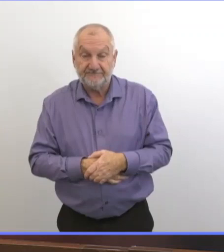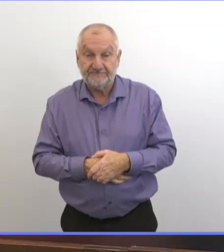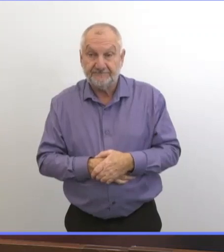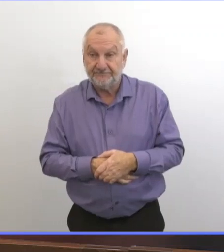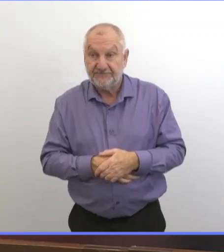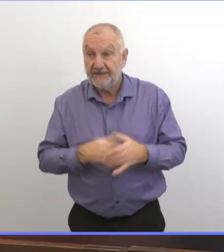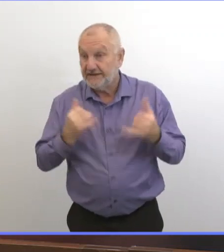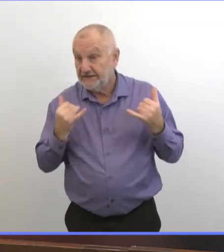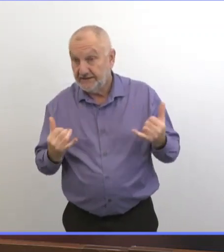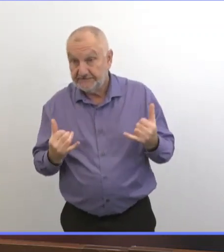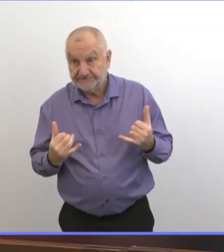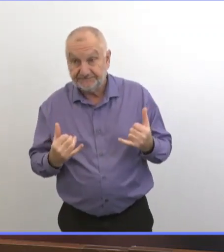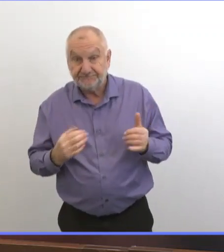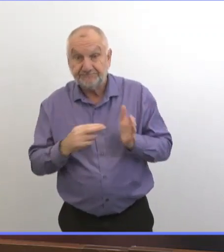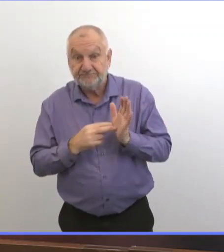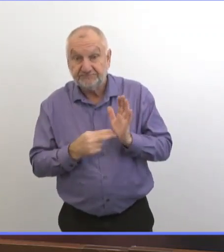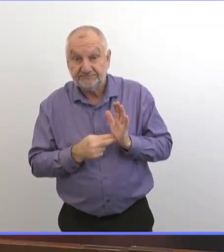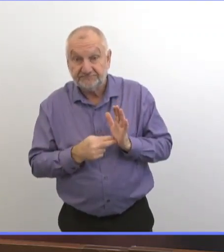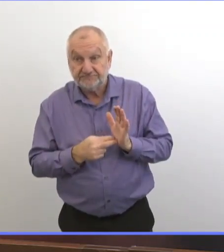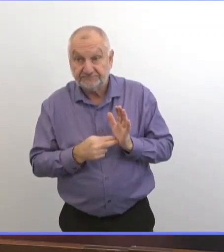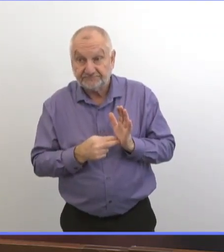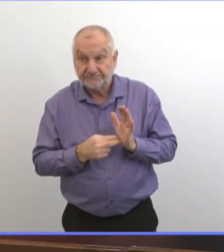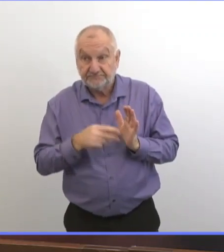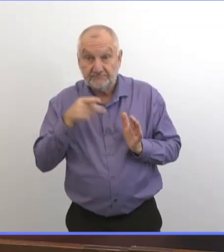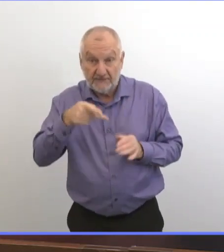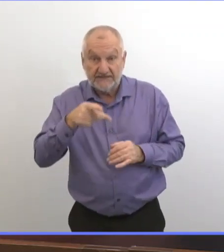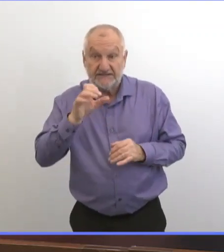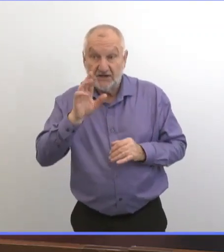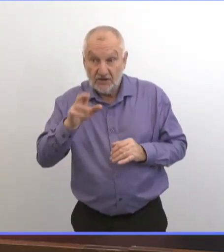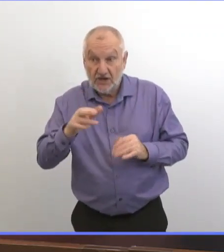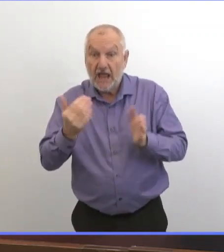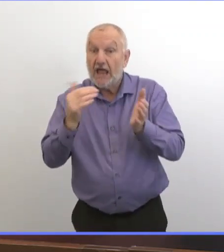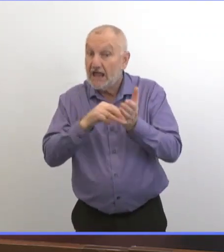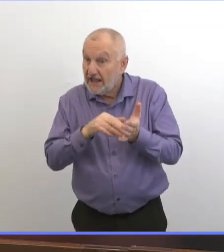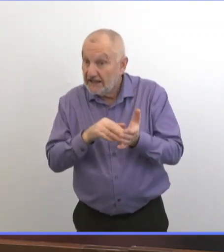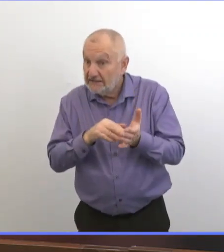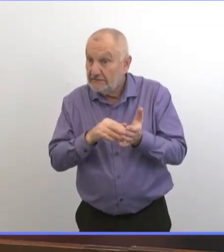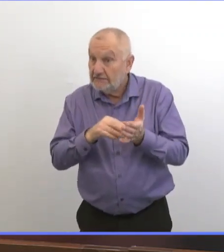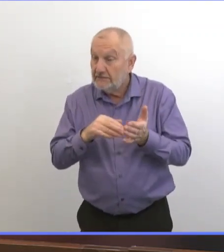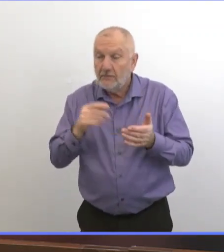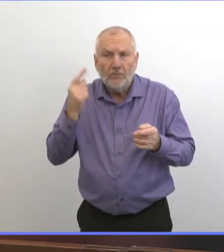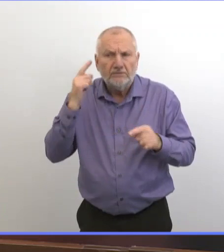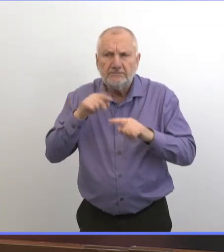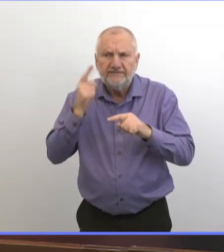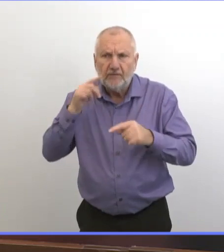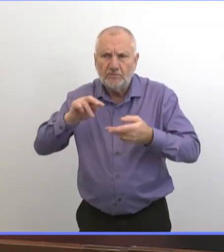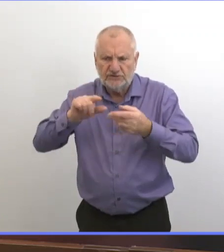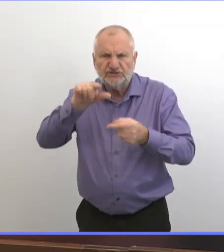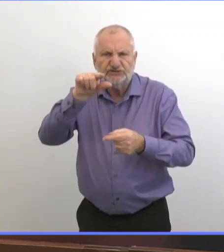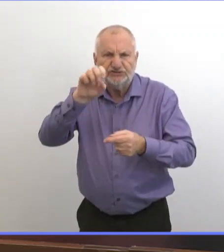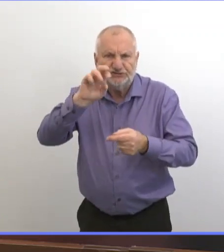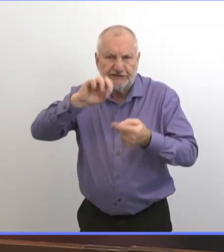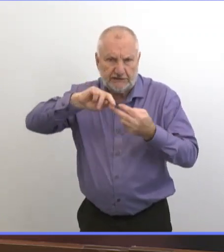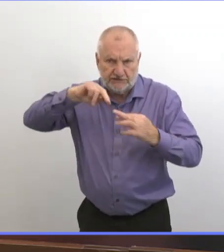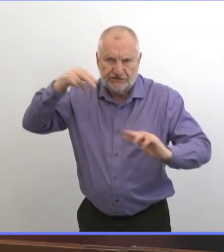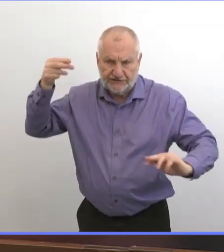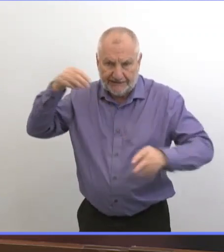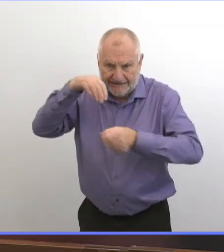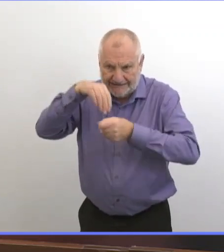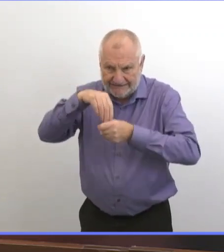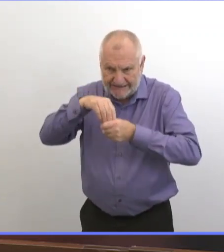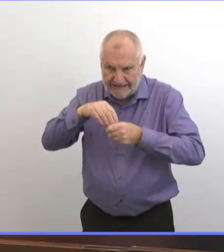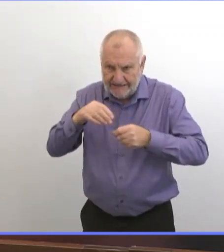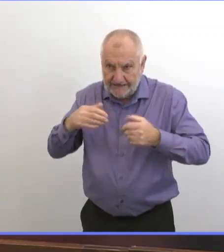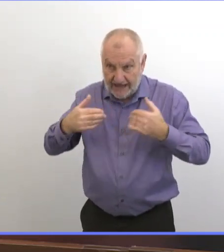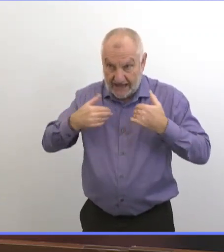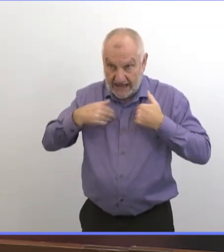Donc, pour nous, ces tests cherchent